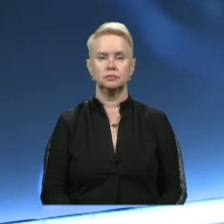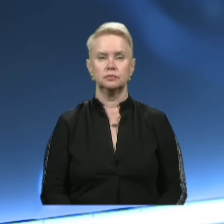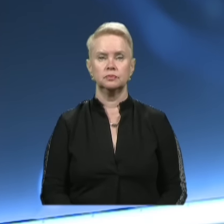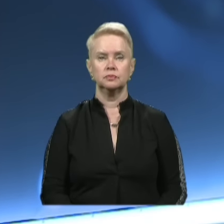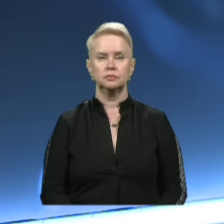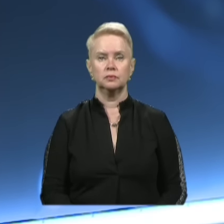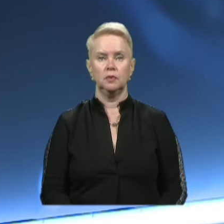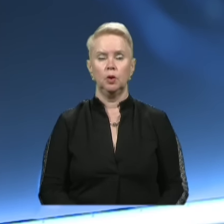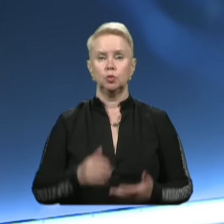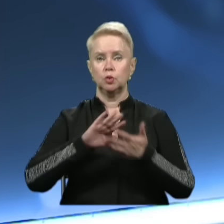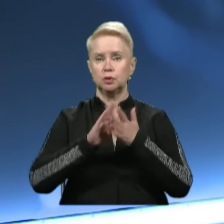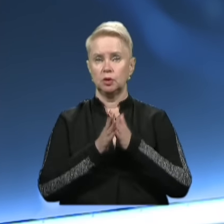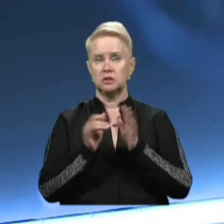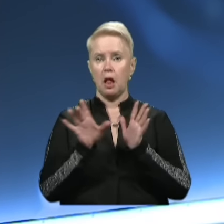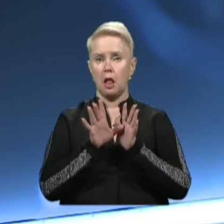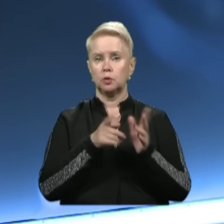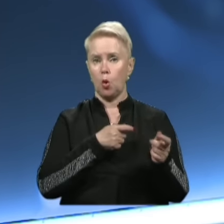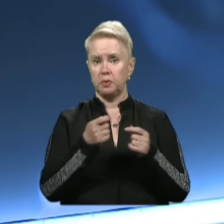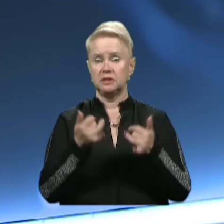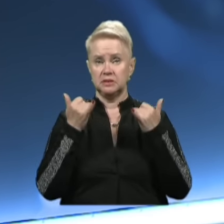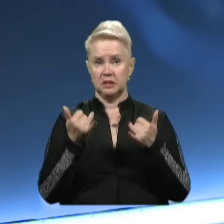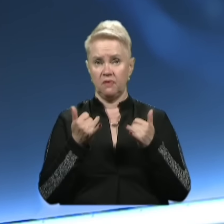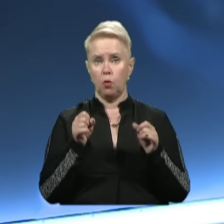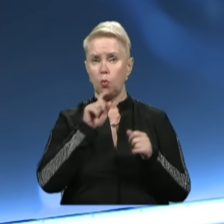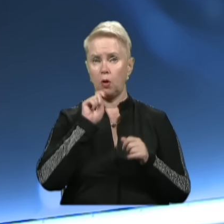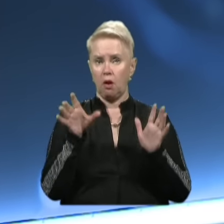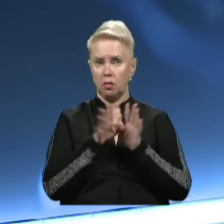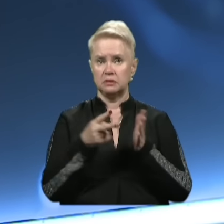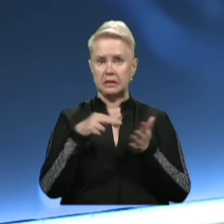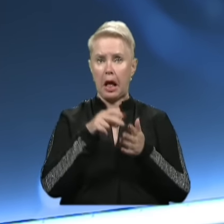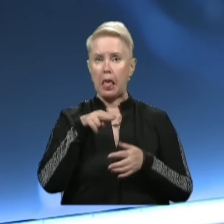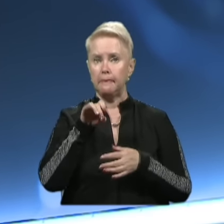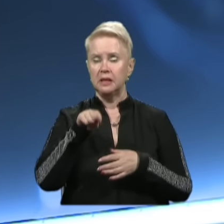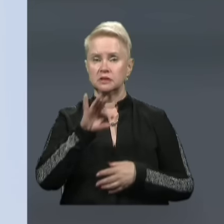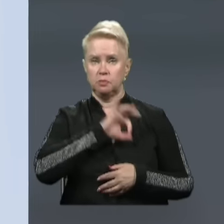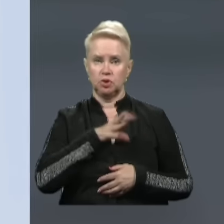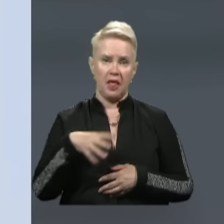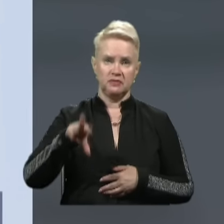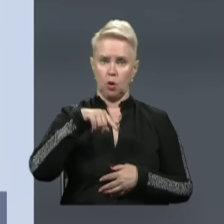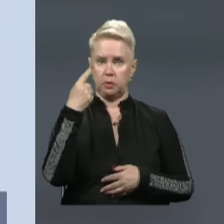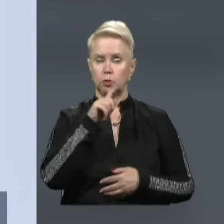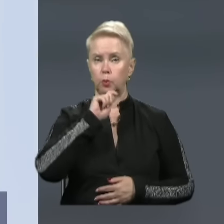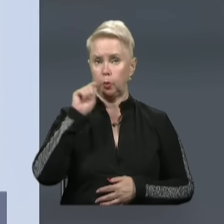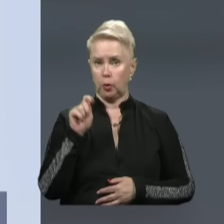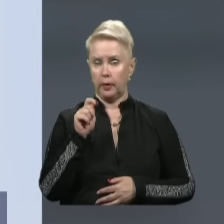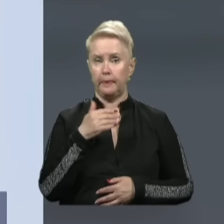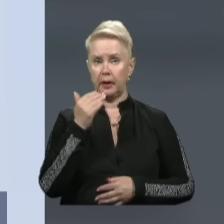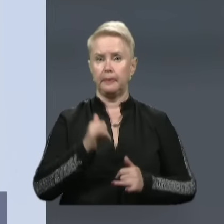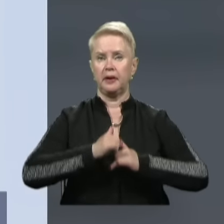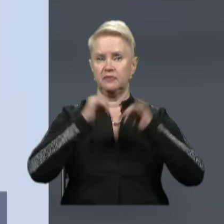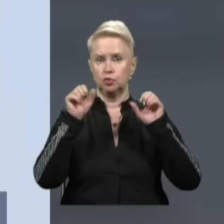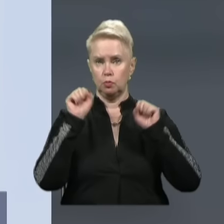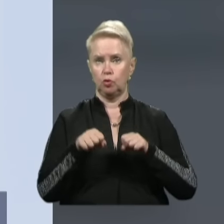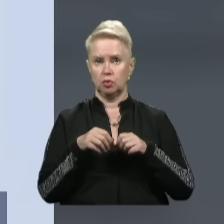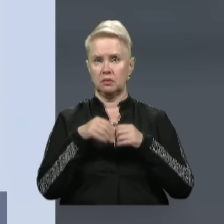І до ситуації з електропостачанням. Сьогодні Укренерго становило ліміти споживання для всіх областей України. При їх перевищенні